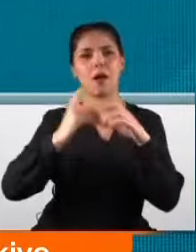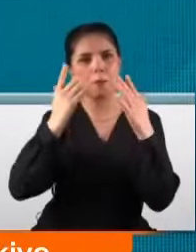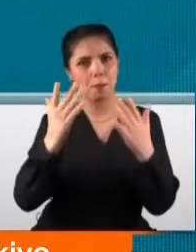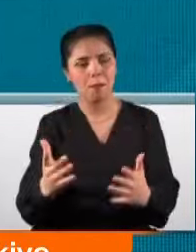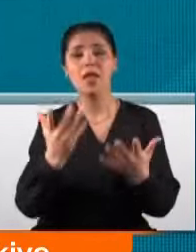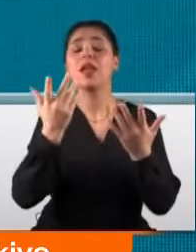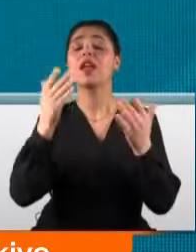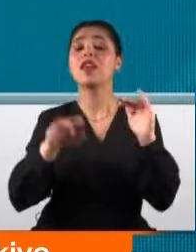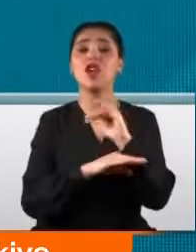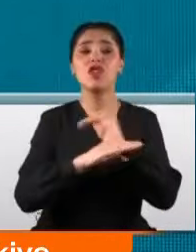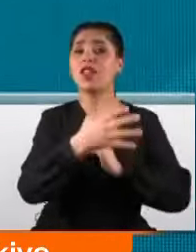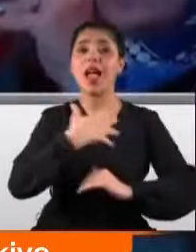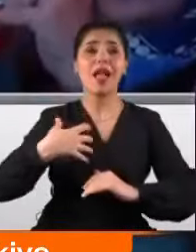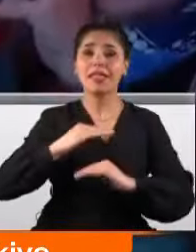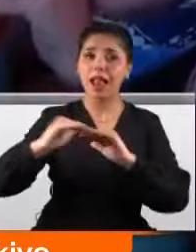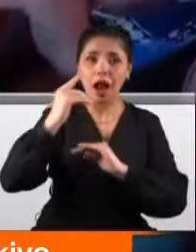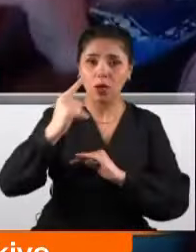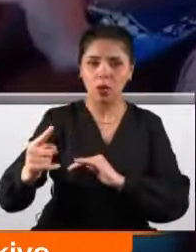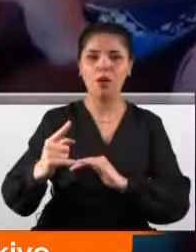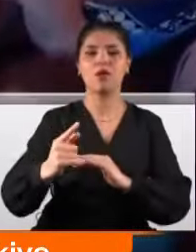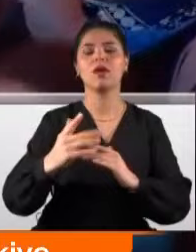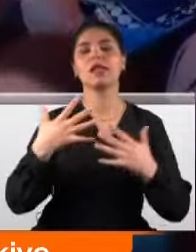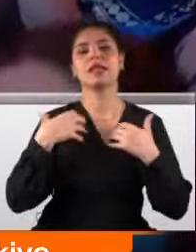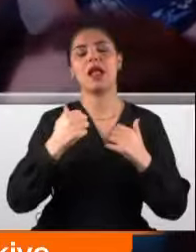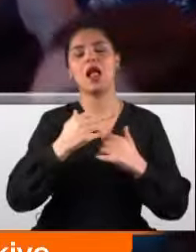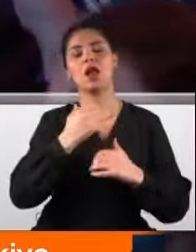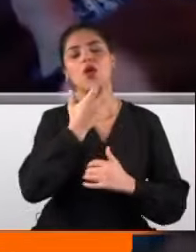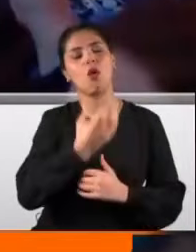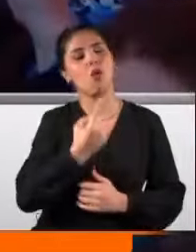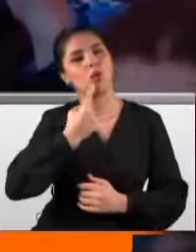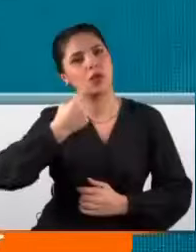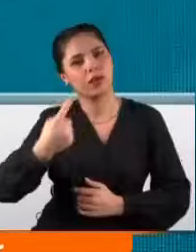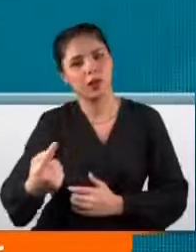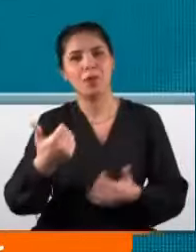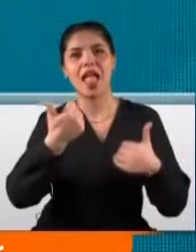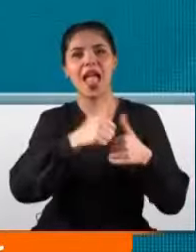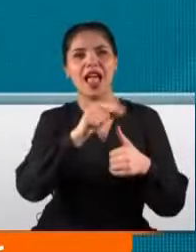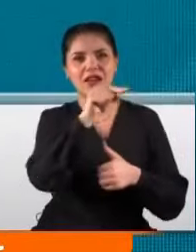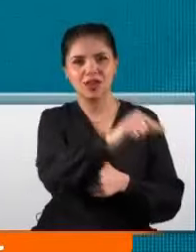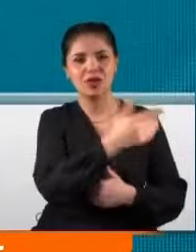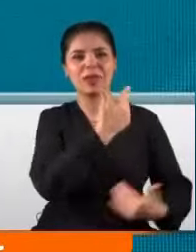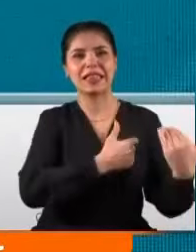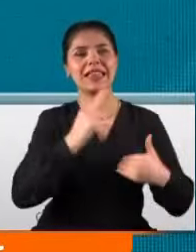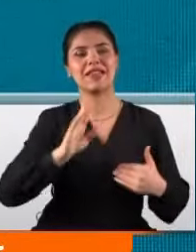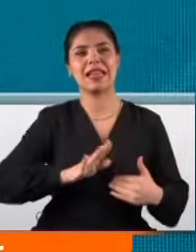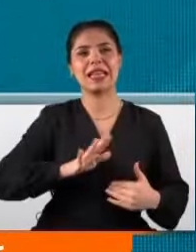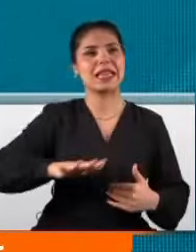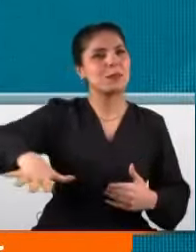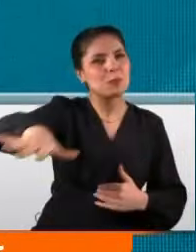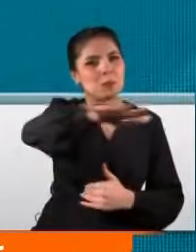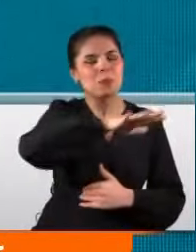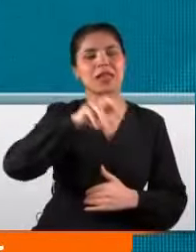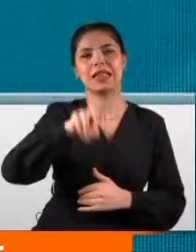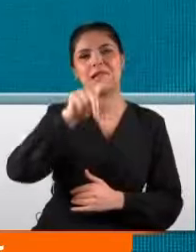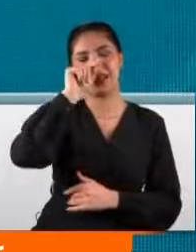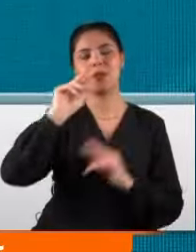hayatta olanlara sağlıklı, hayırlı ömürler niyaz ediyorum. Eşimin ve sevgili kızlarımın da 8